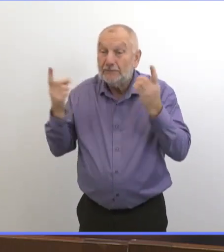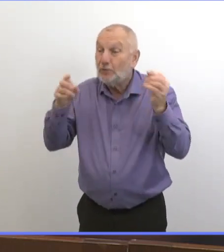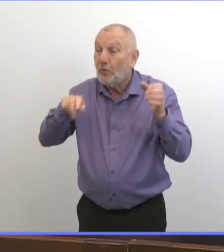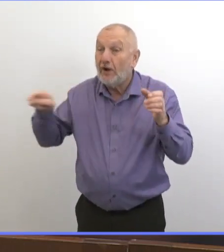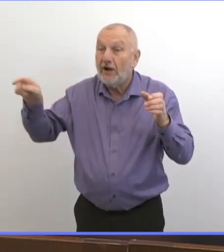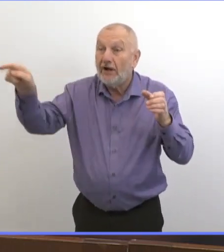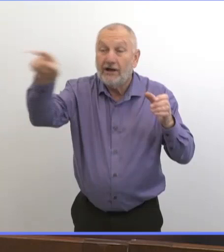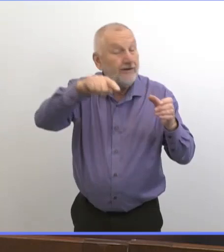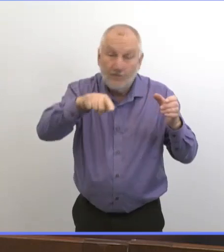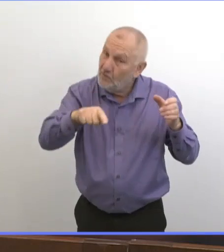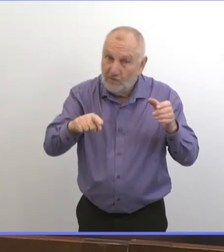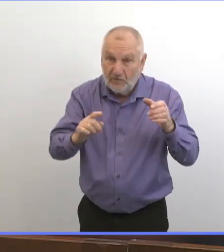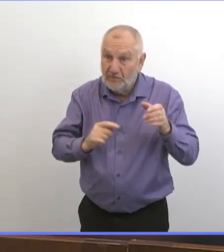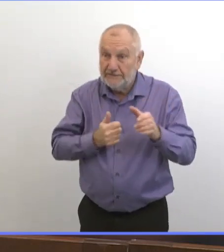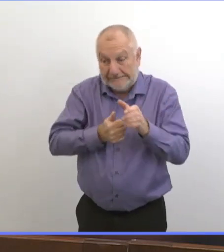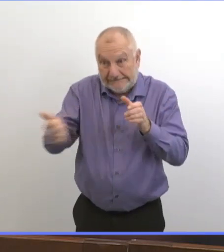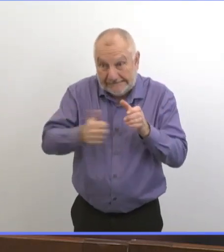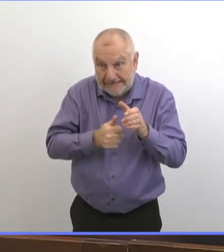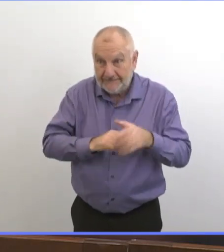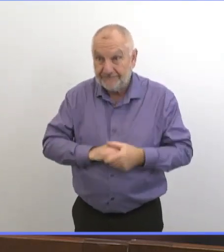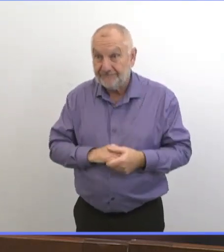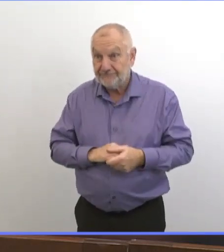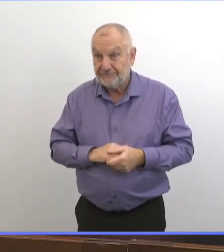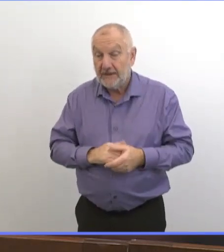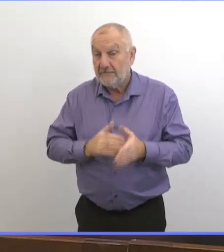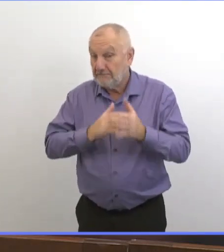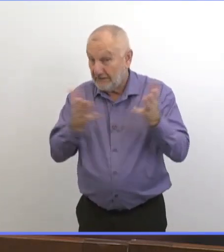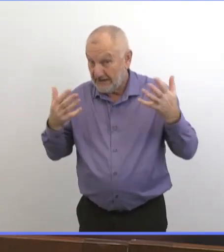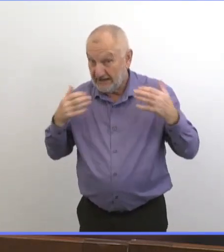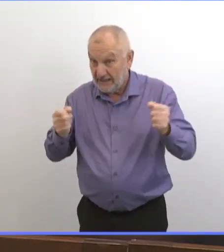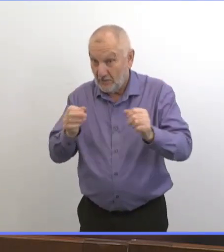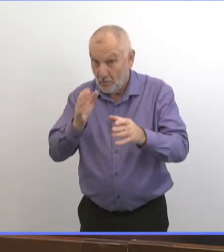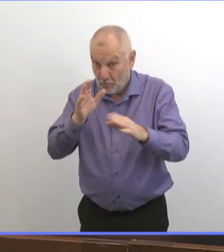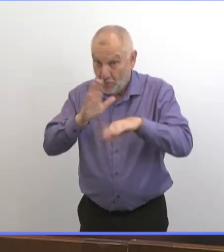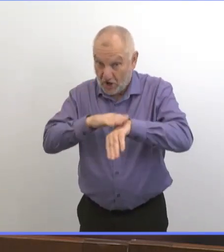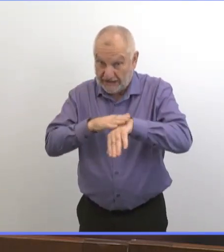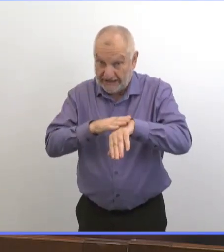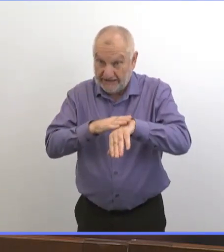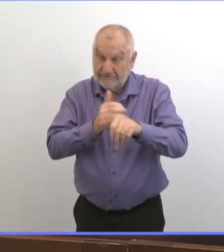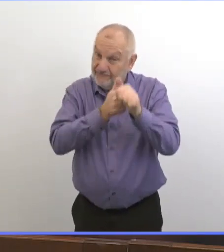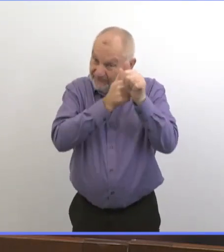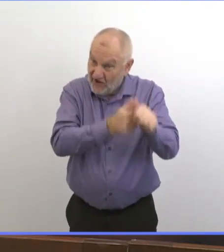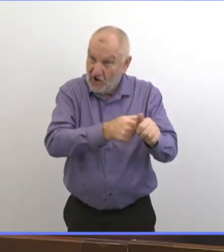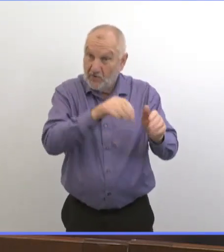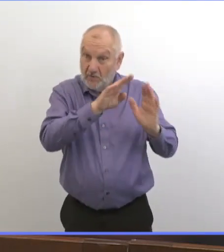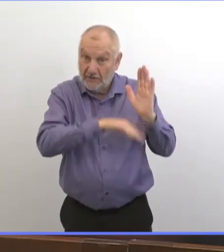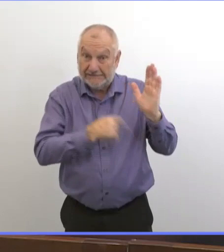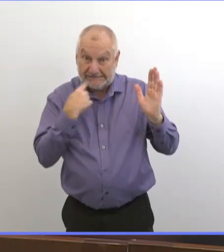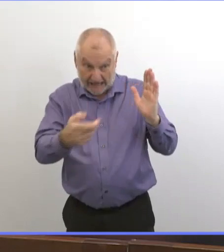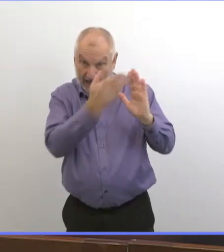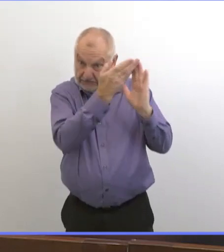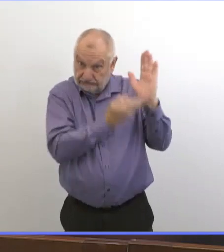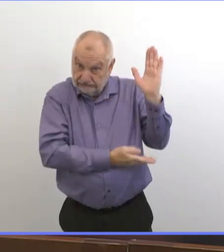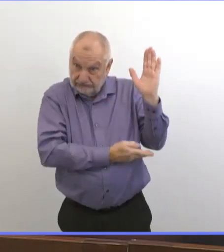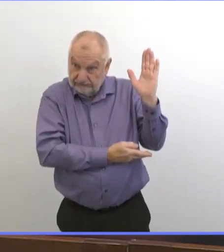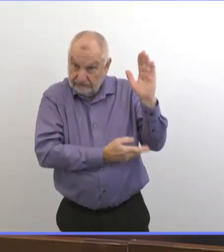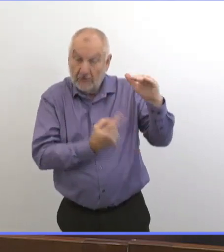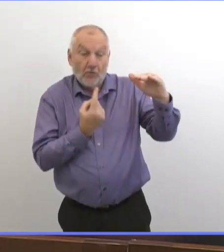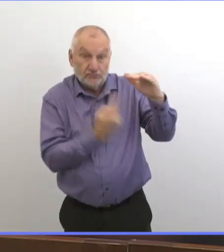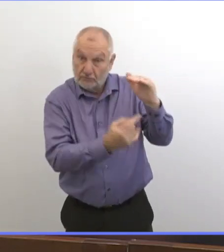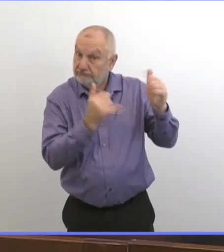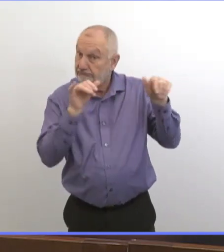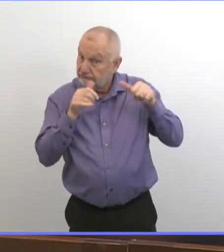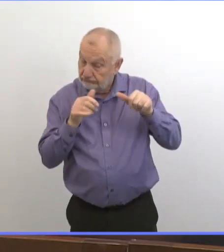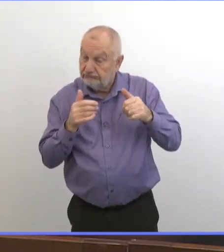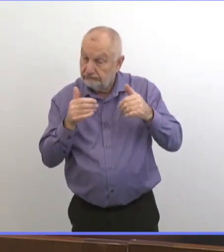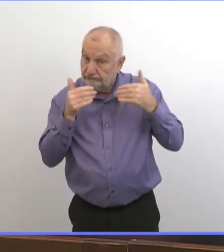Si on vous conseille de vous auto-isoler, faites-le. On est tous dans le même bateau et on peut faire de grands changements si on travaille tous ensemble.